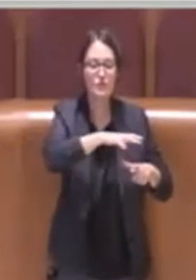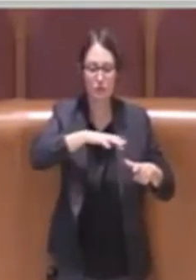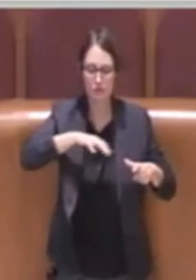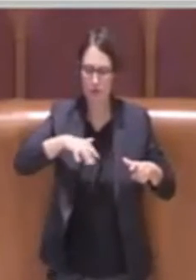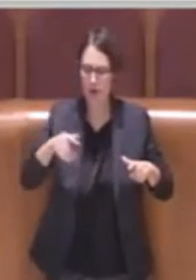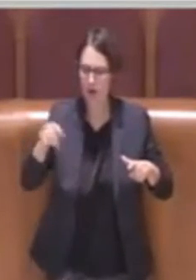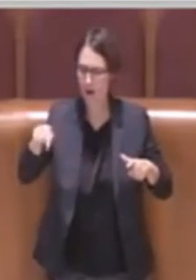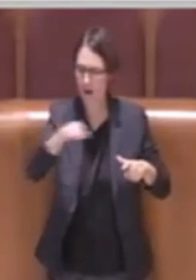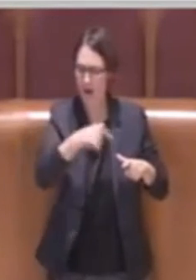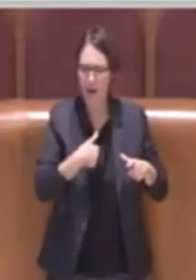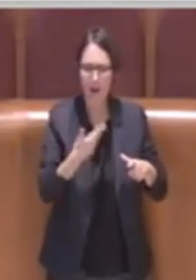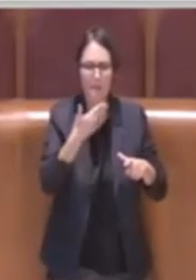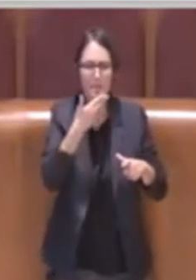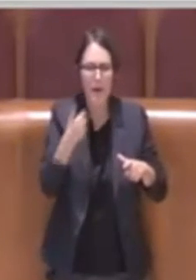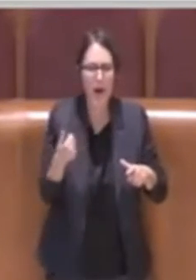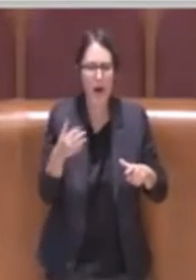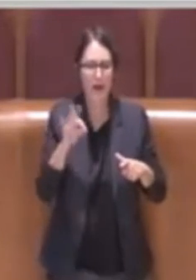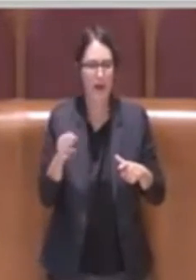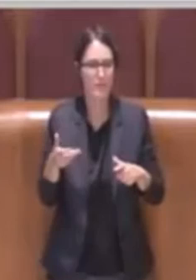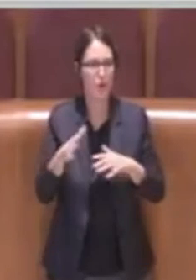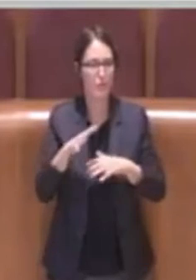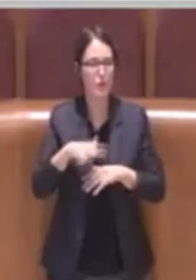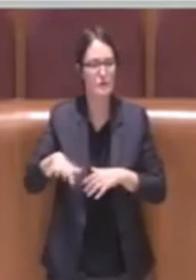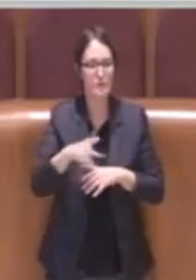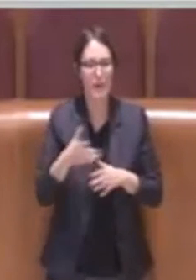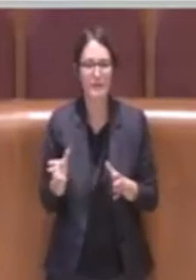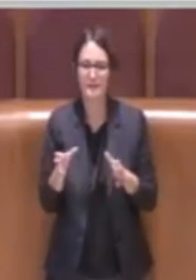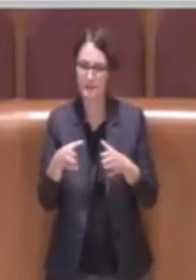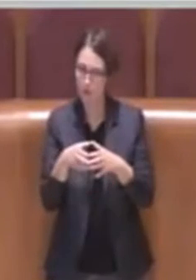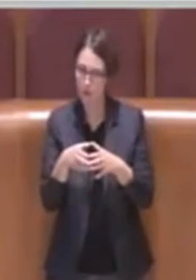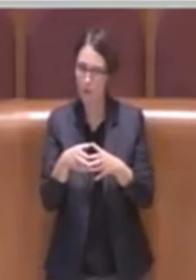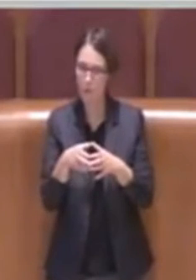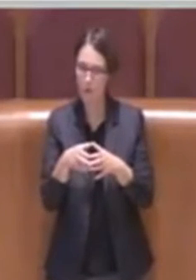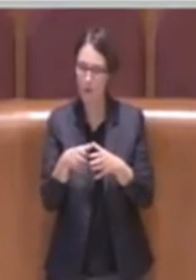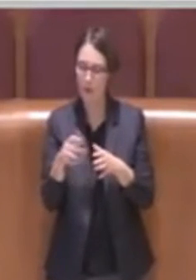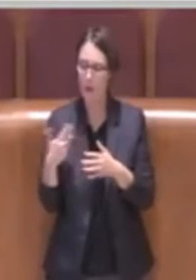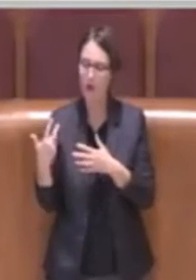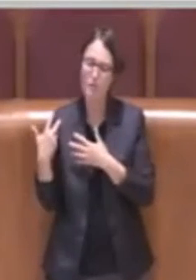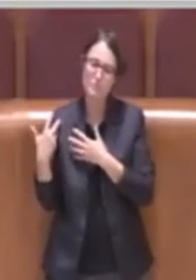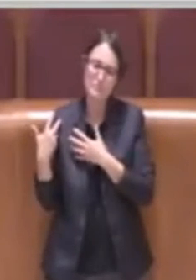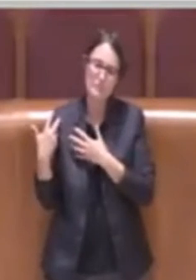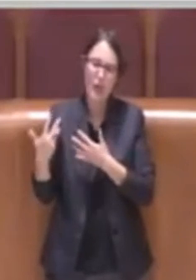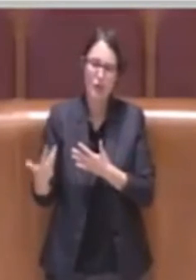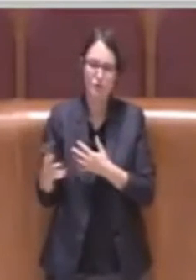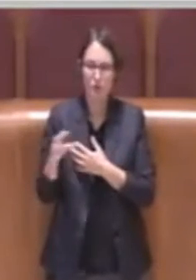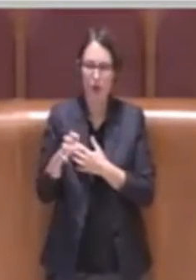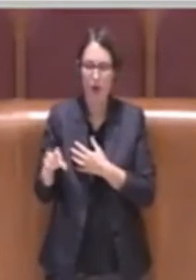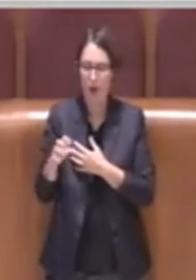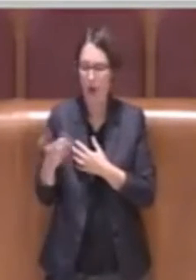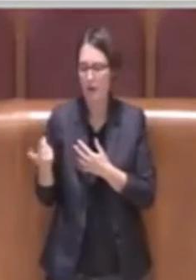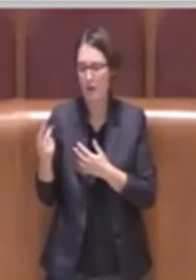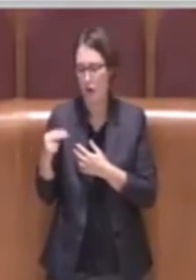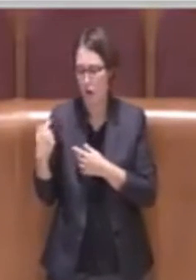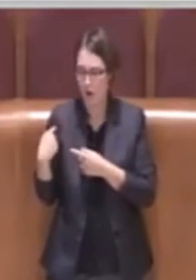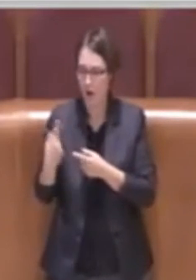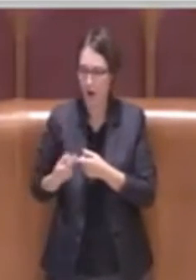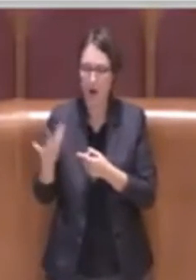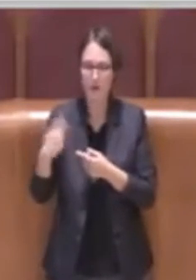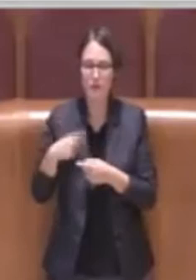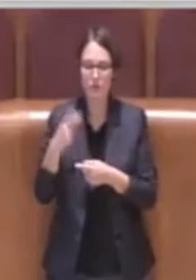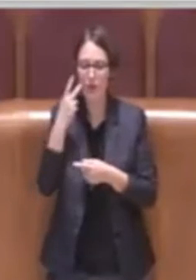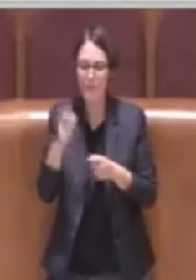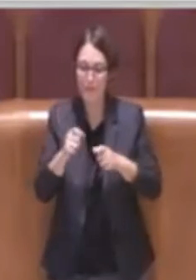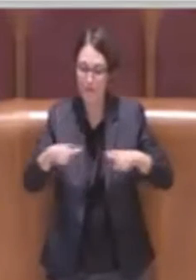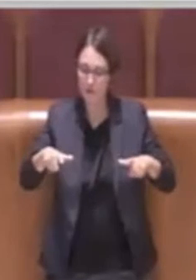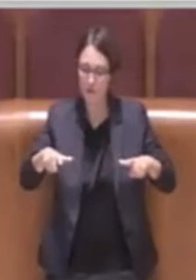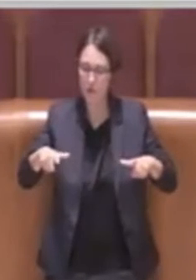completamente gli spazi di comunità. Noi abbiamo assistito negli ultimi decenni all'edificazione di intere zone della nostra